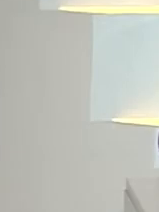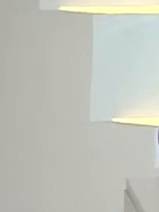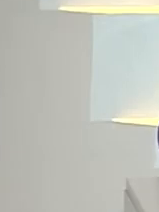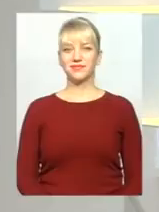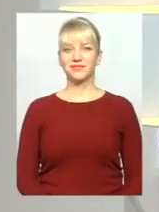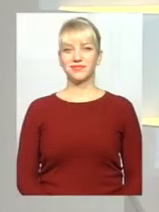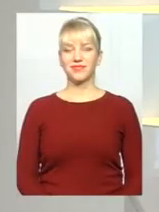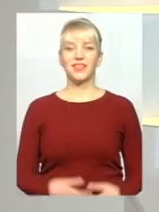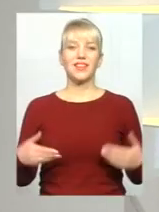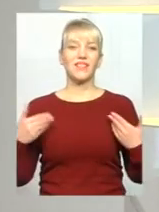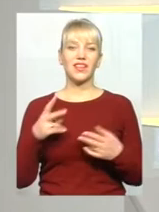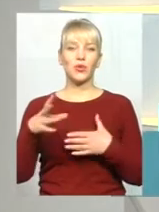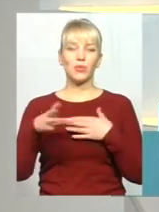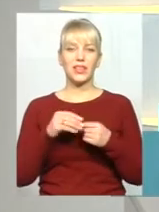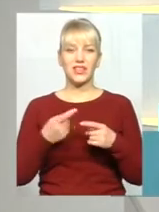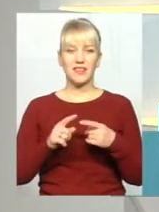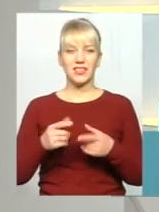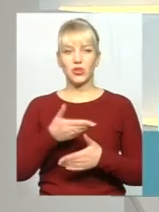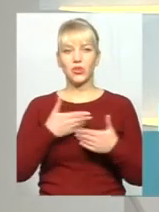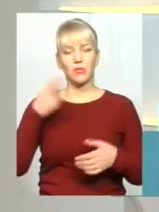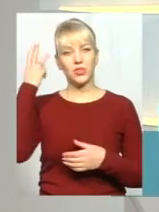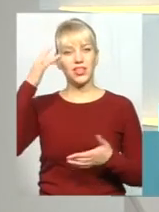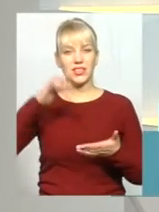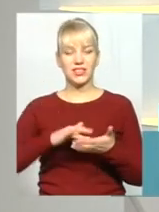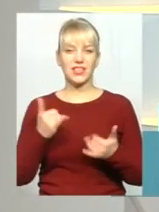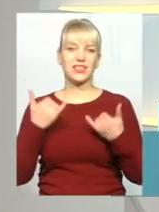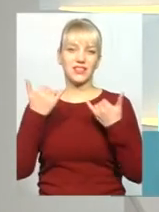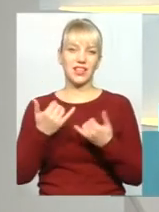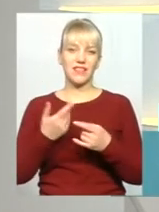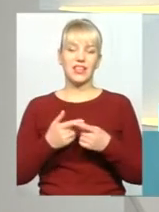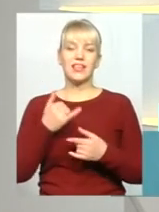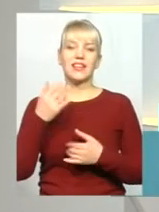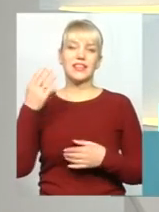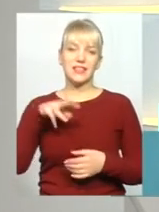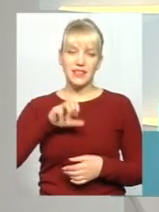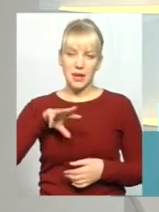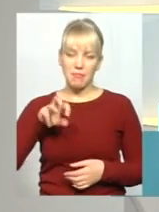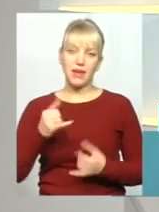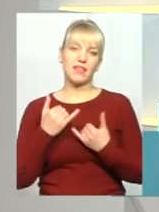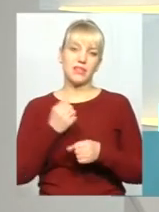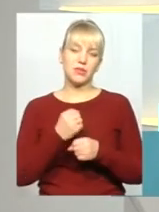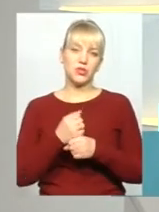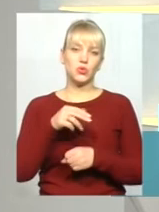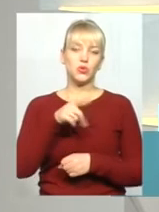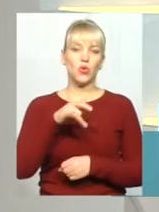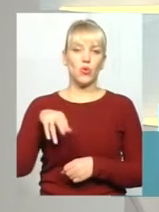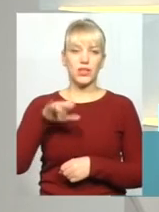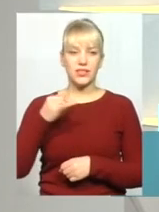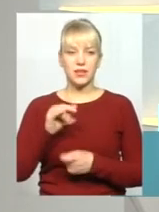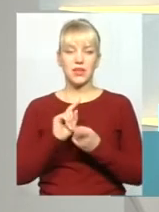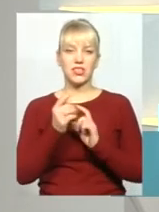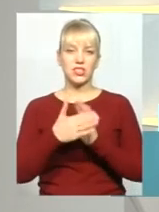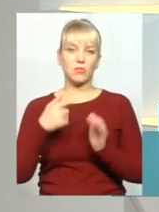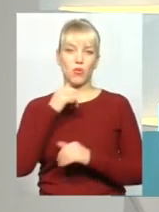Музика Доброго це Дитом Кінецентр, в ефірі тема дня. Для вас працює Володимир Гординський та Оксана Хвиновська, перекладаві